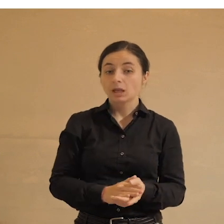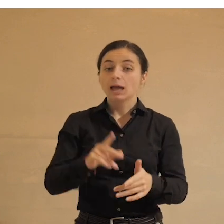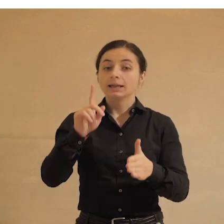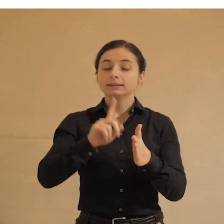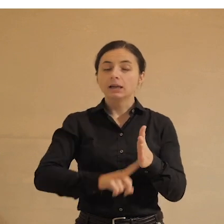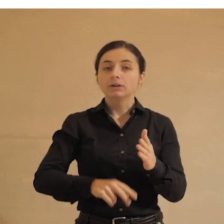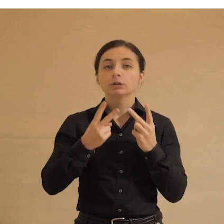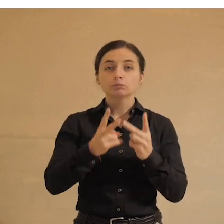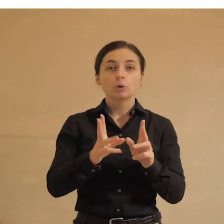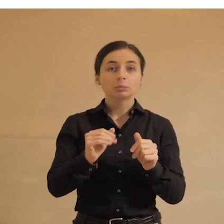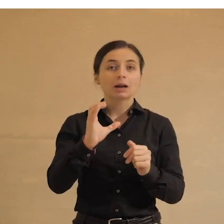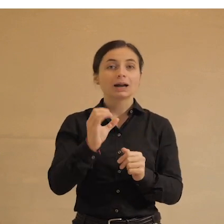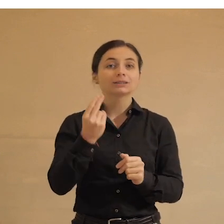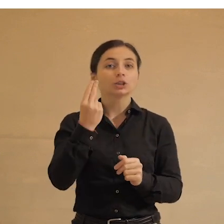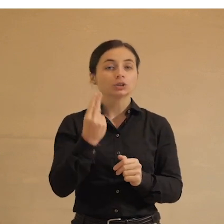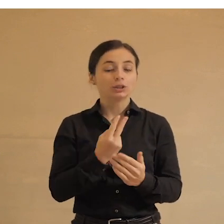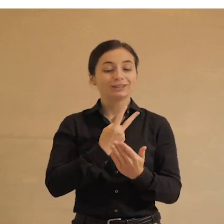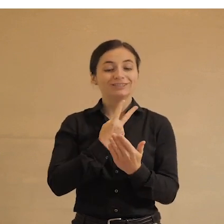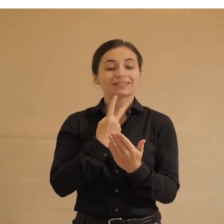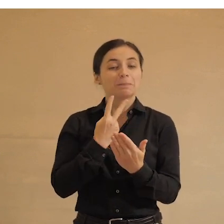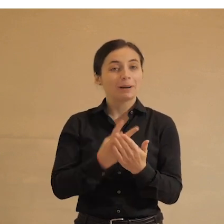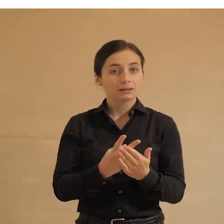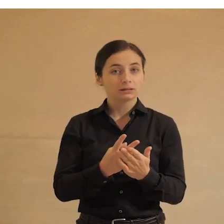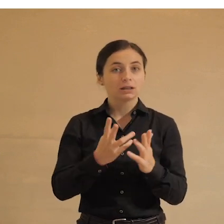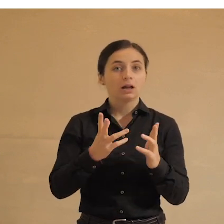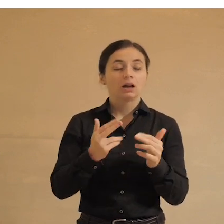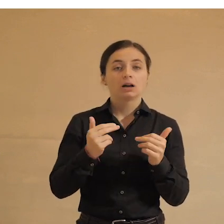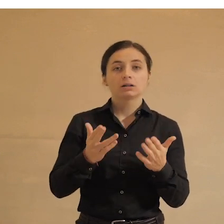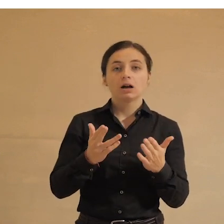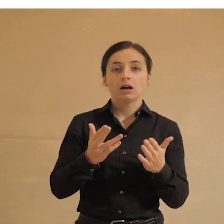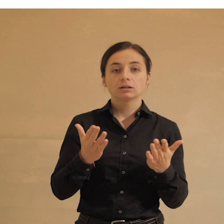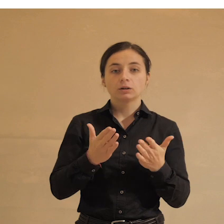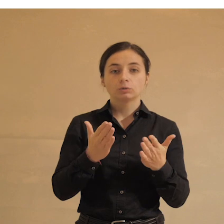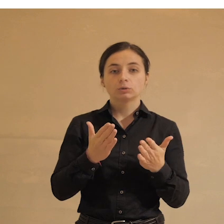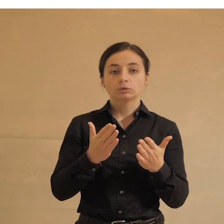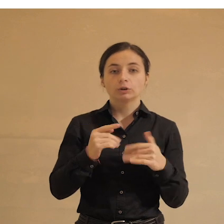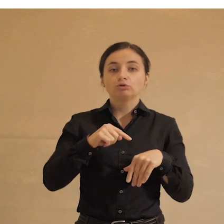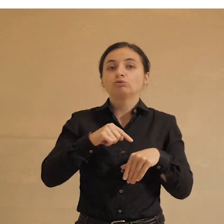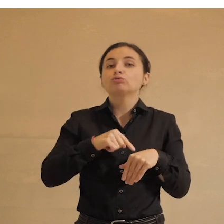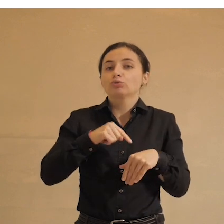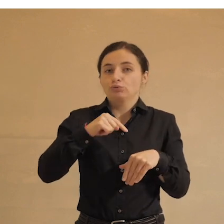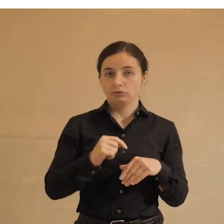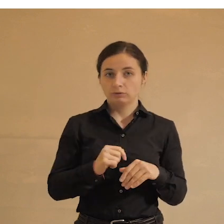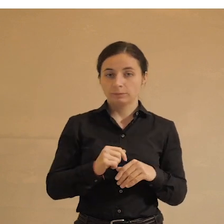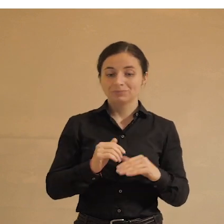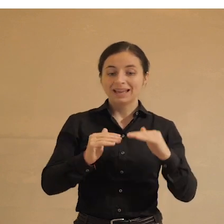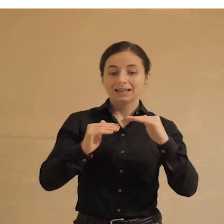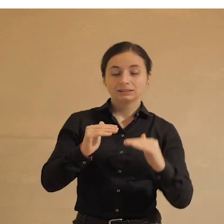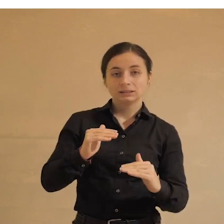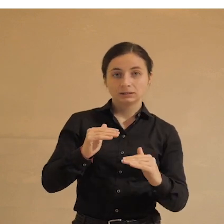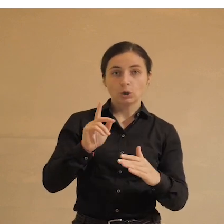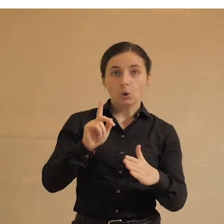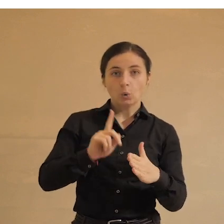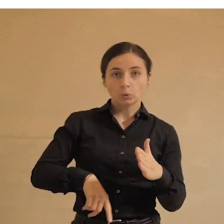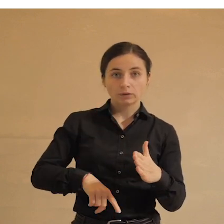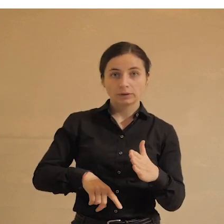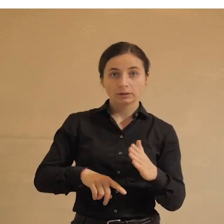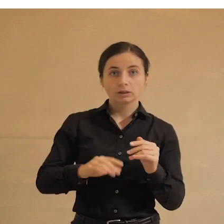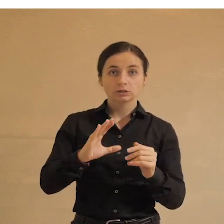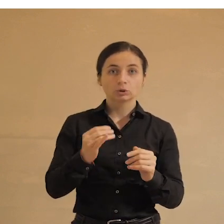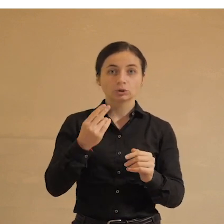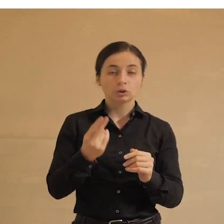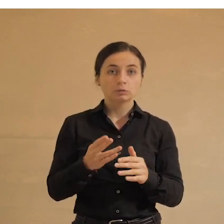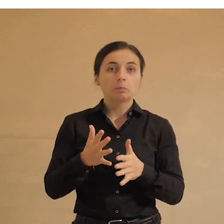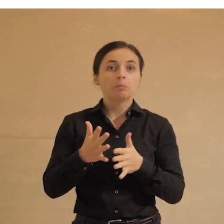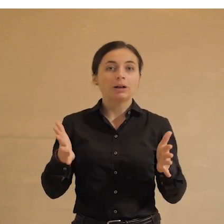здесь мы рассматриваем как социологический показатель, не как некое непосредственное чувство. Низкий уровень доверия считается у социологов